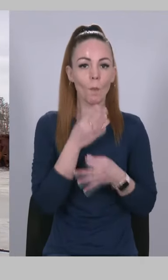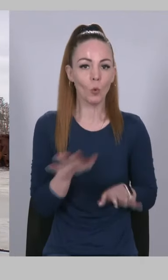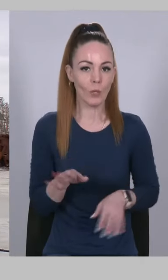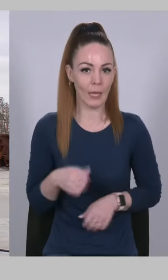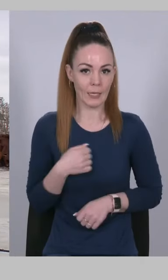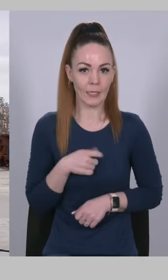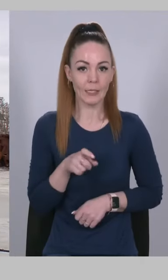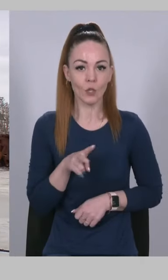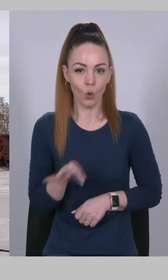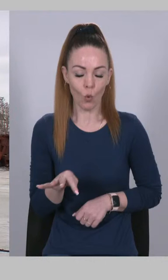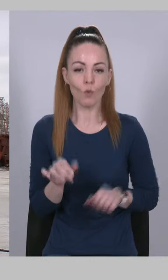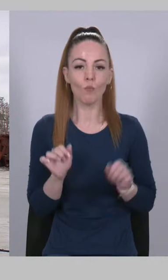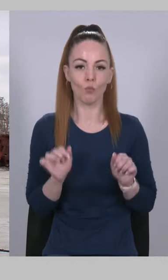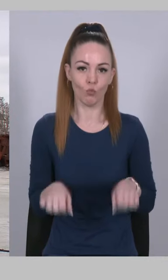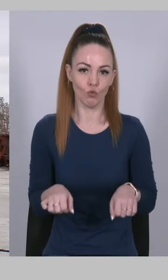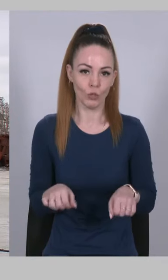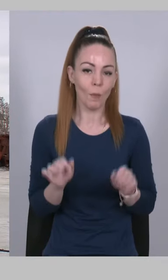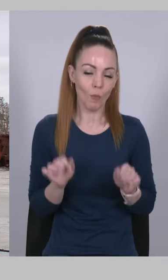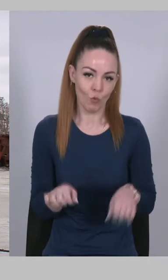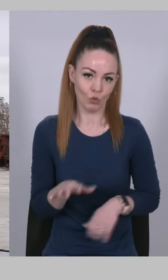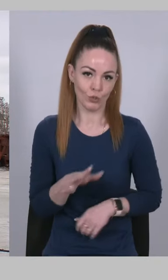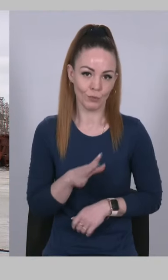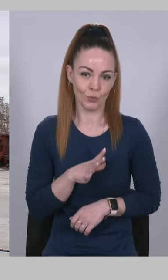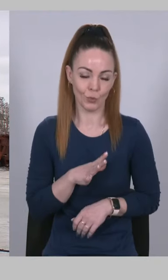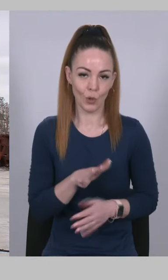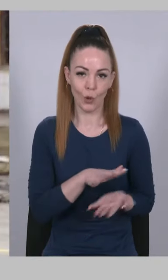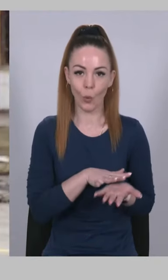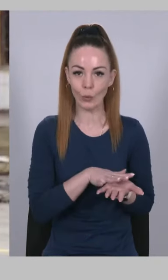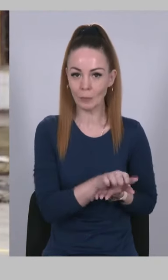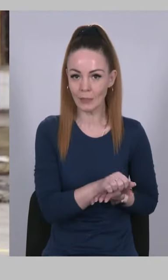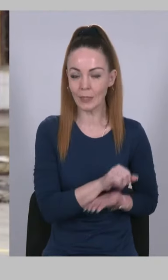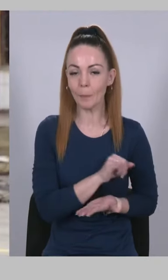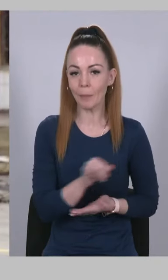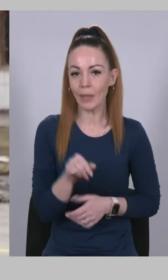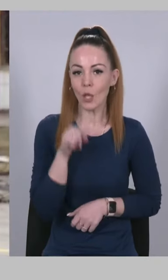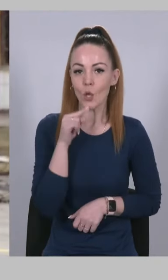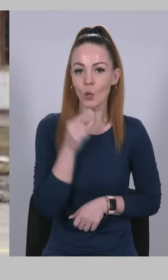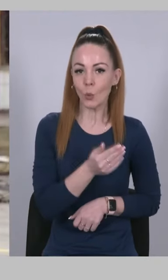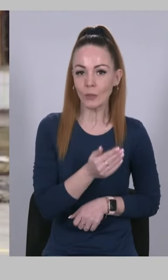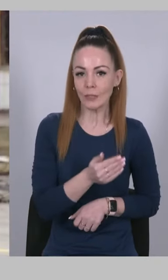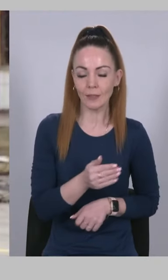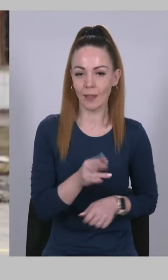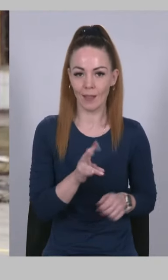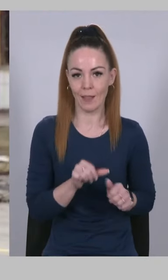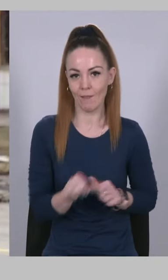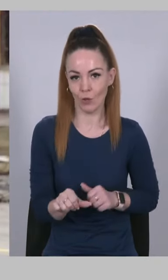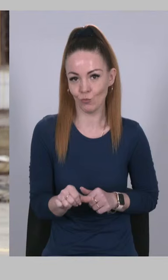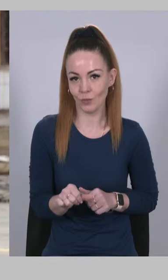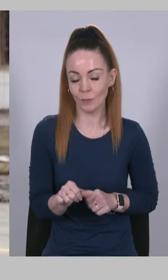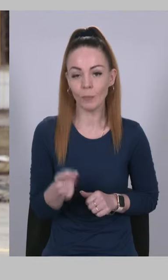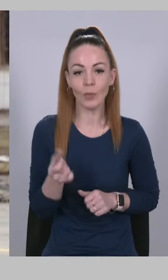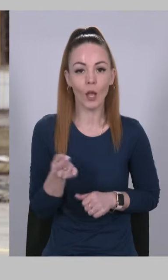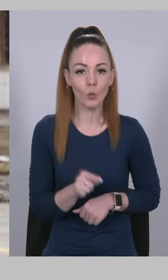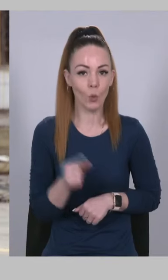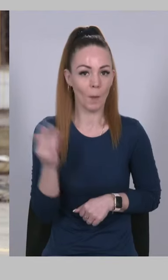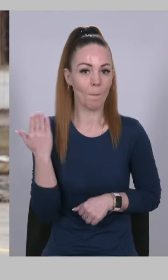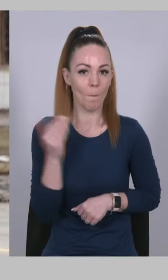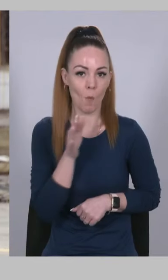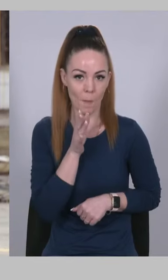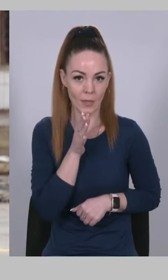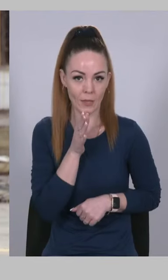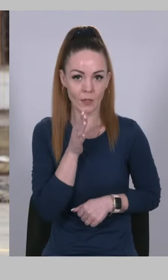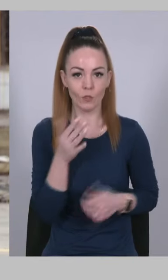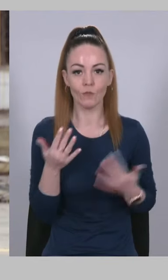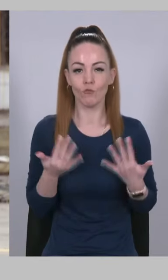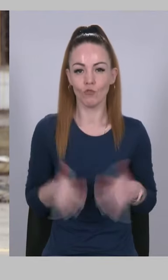зло може бути розбитим І російське не виключення На той момент вже